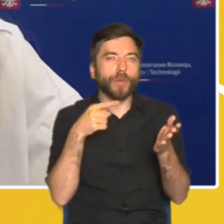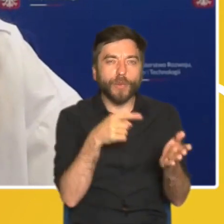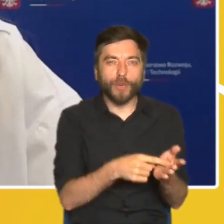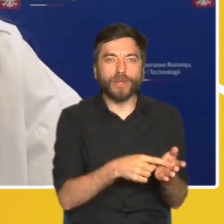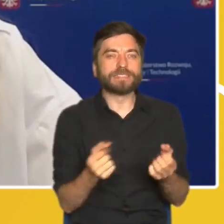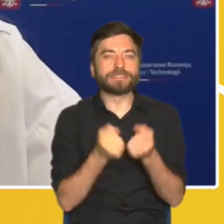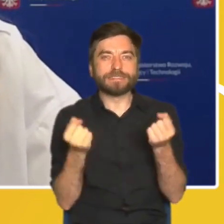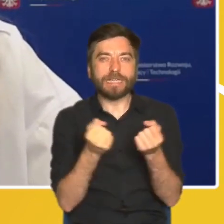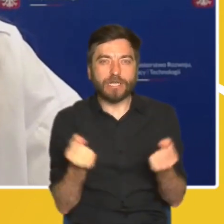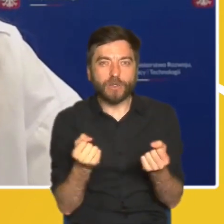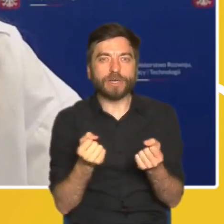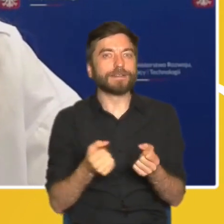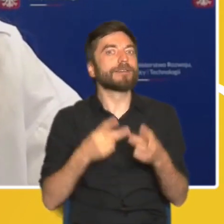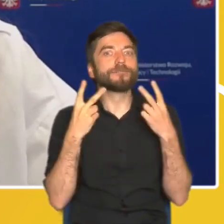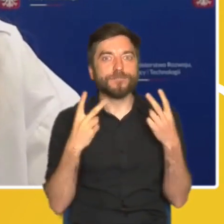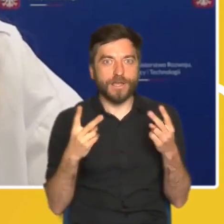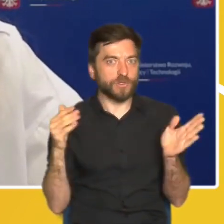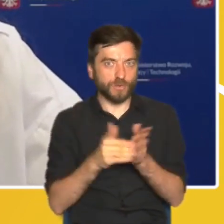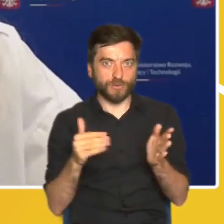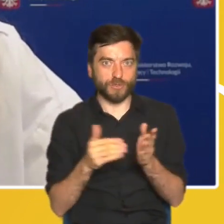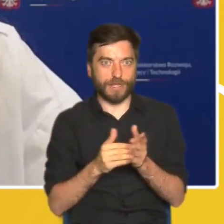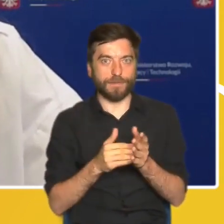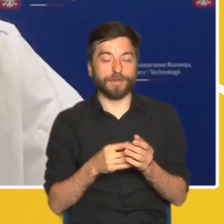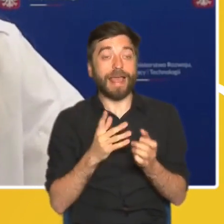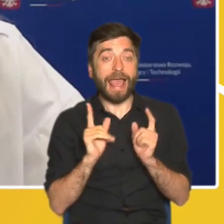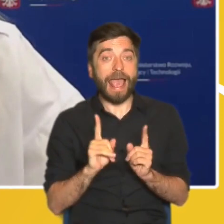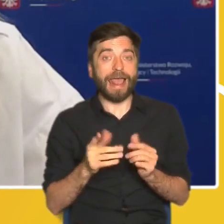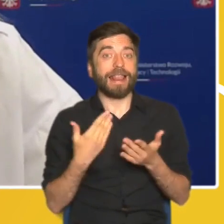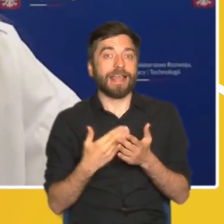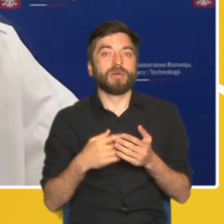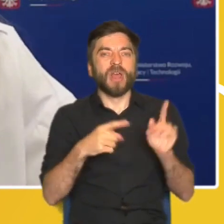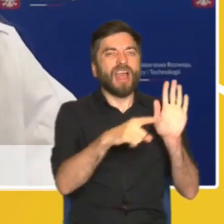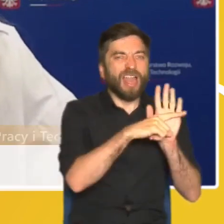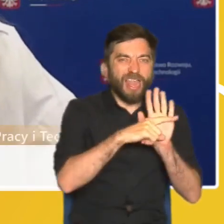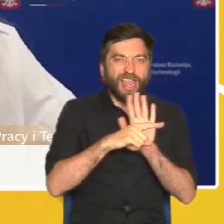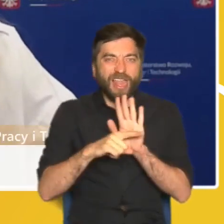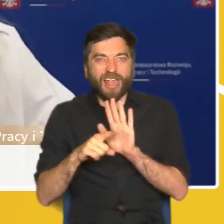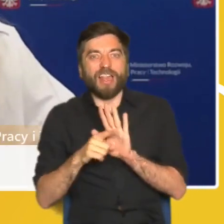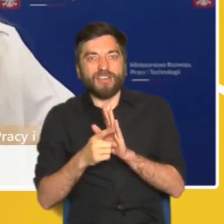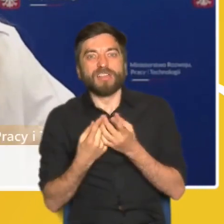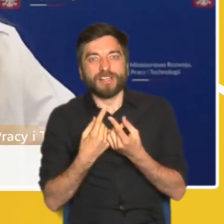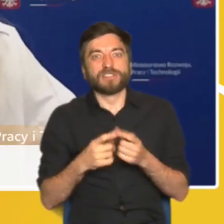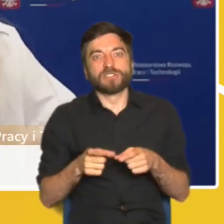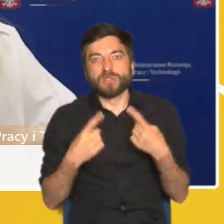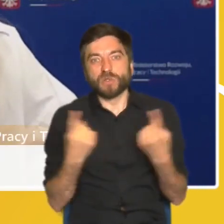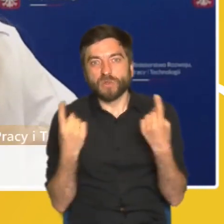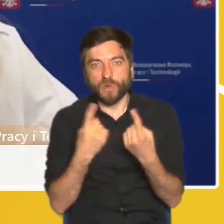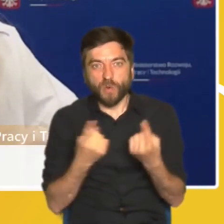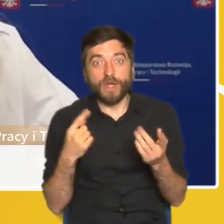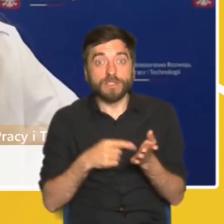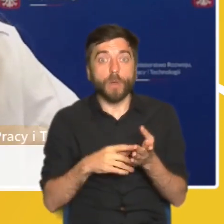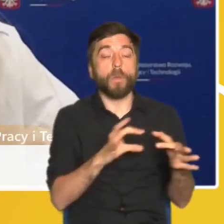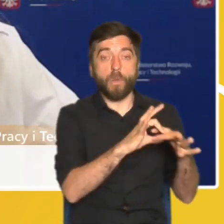działania niezbędne do podjęcia, by tym wszystkim negatywnym zjawiskom, które związane są z